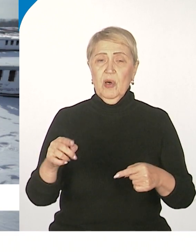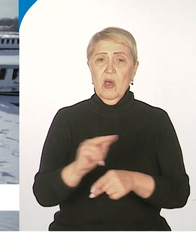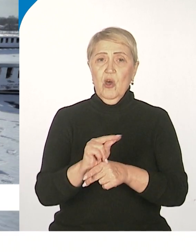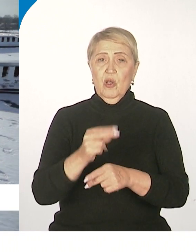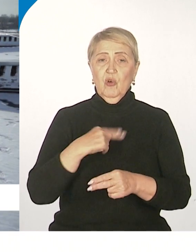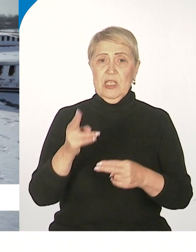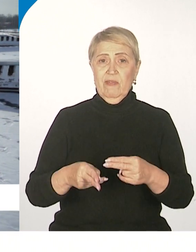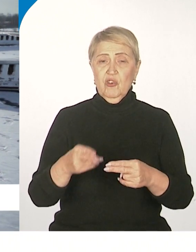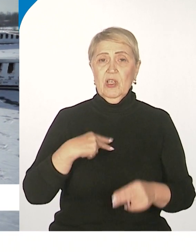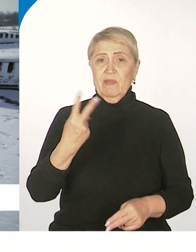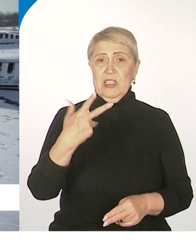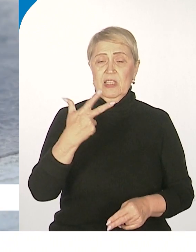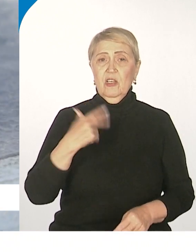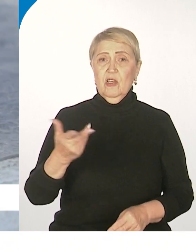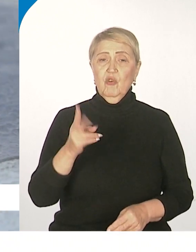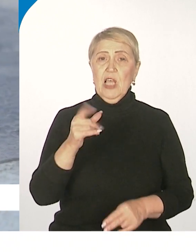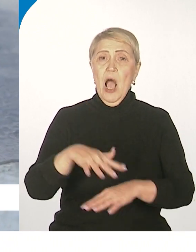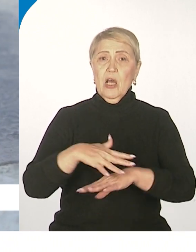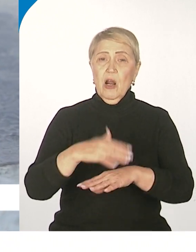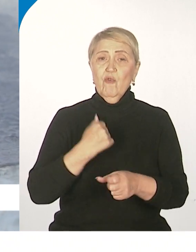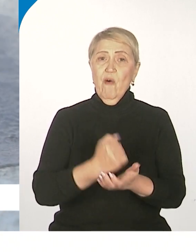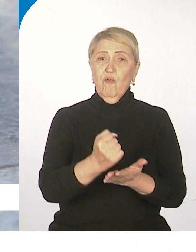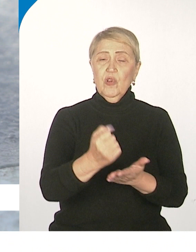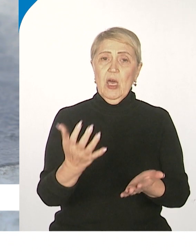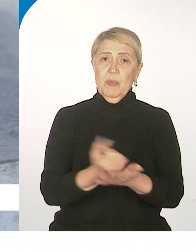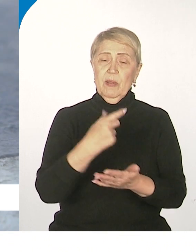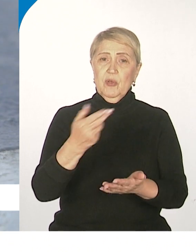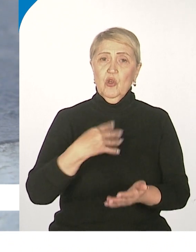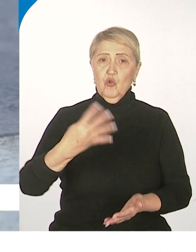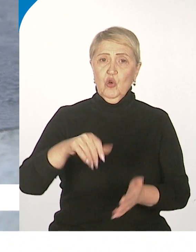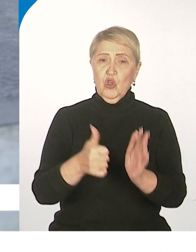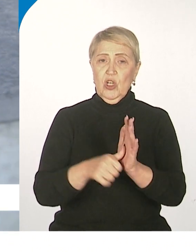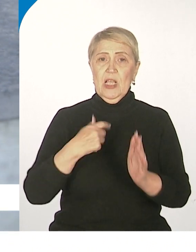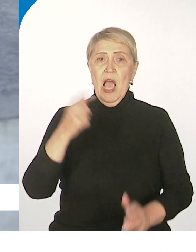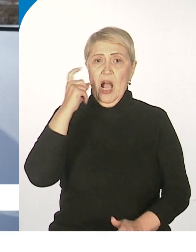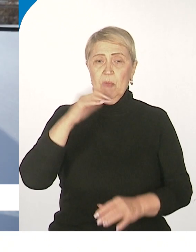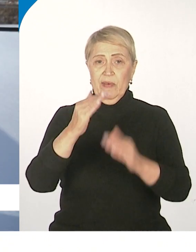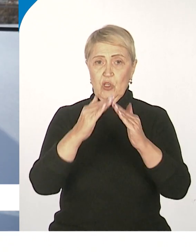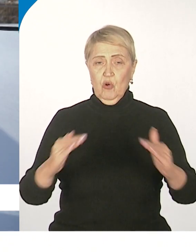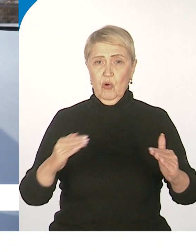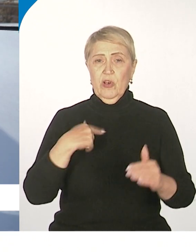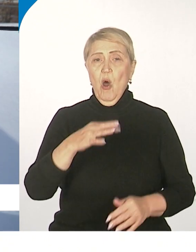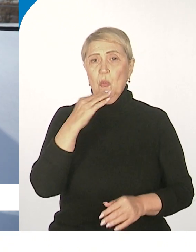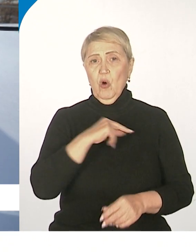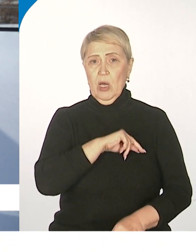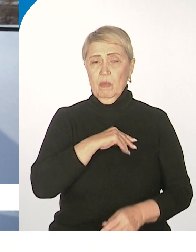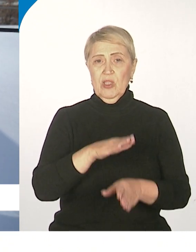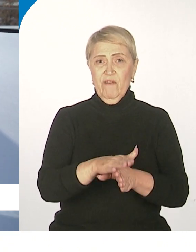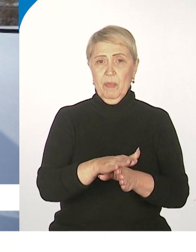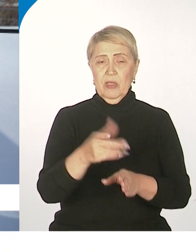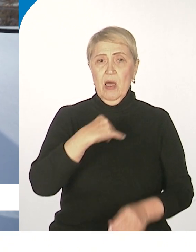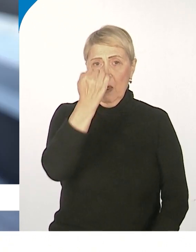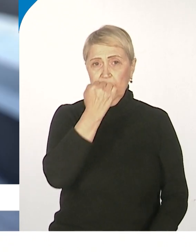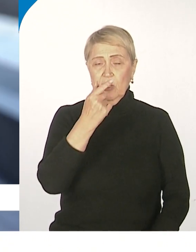завершен. За 23-й краевой фонд капремонта успел привести в порядок 46 хабаровских кровель. Многие работы выполнены именно